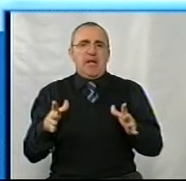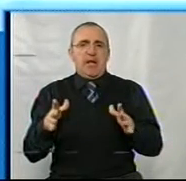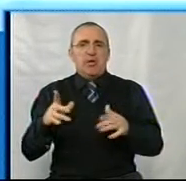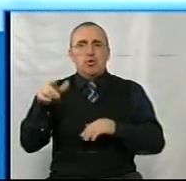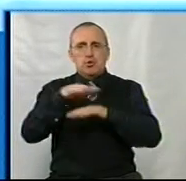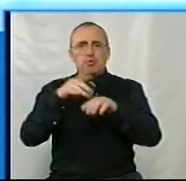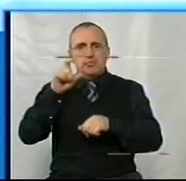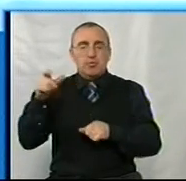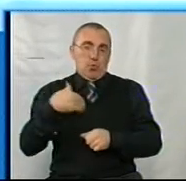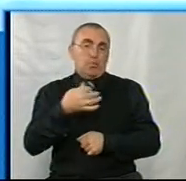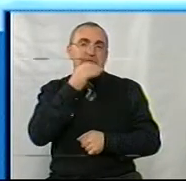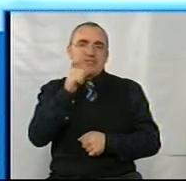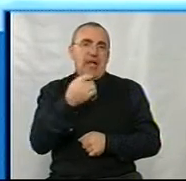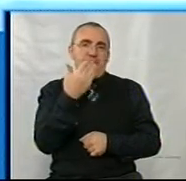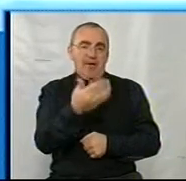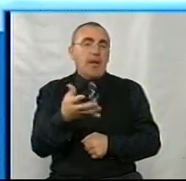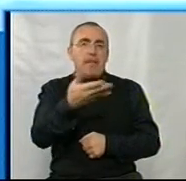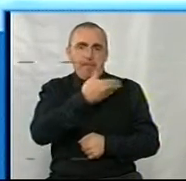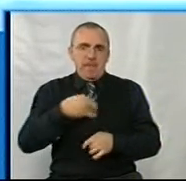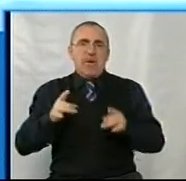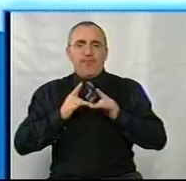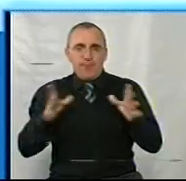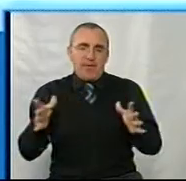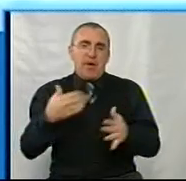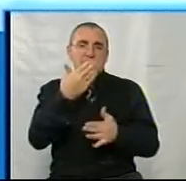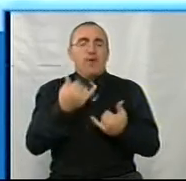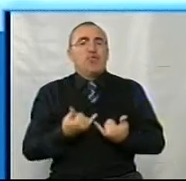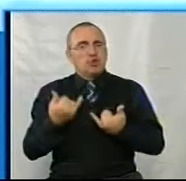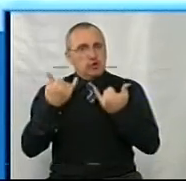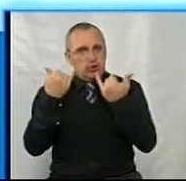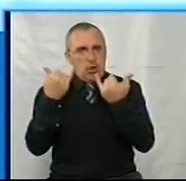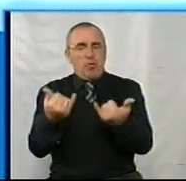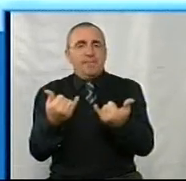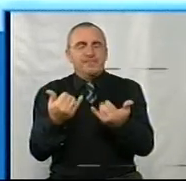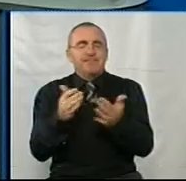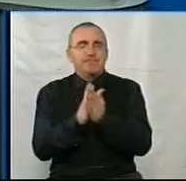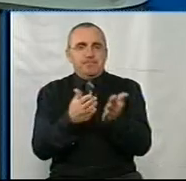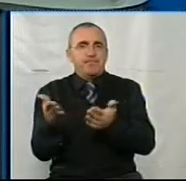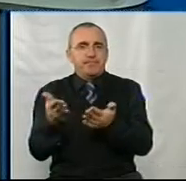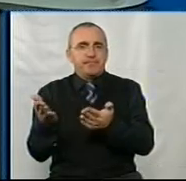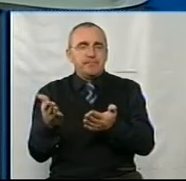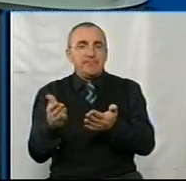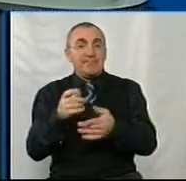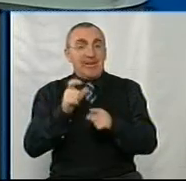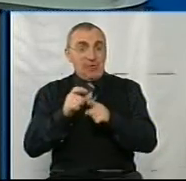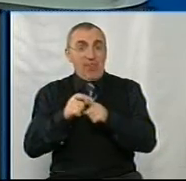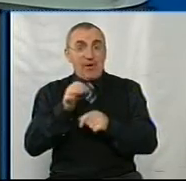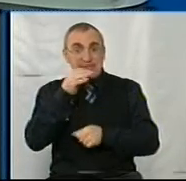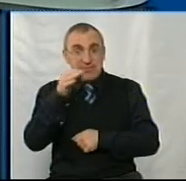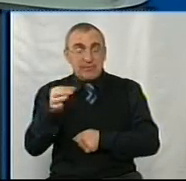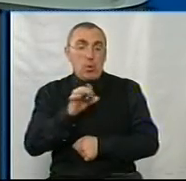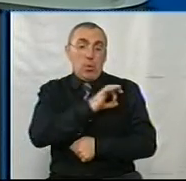відзначає, хоч та я скажу за вас, тобто ми відзначаємо вас, чи ми вас шануємо. Тетяна, так, прошу. Так, із сказаних слова, що